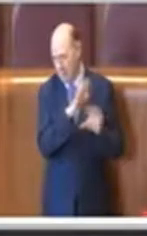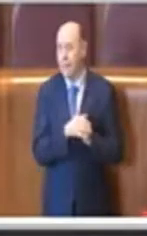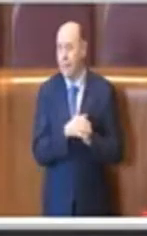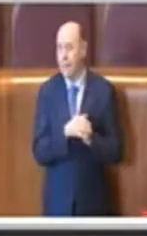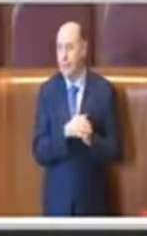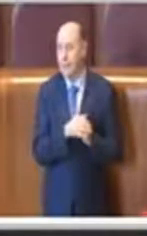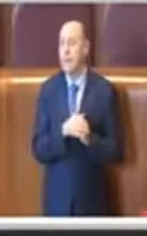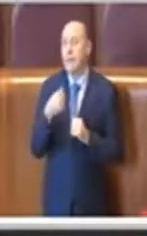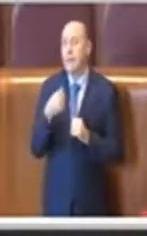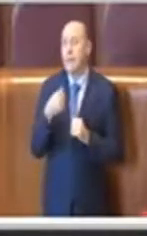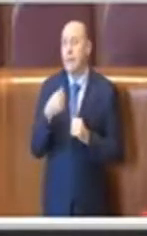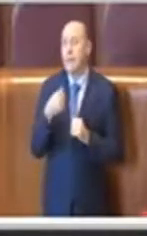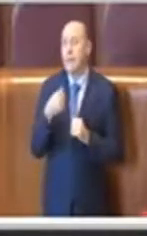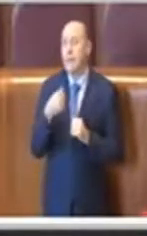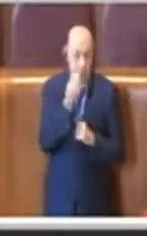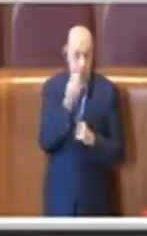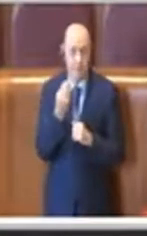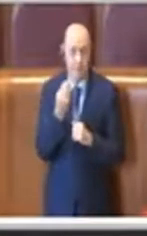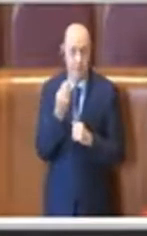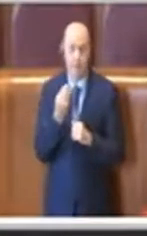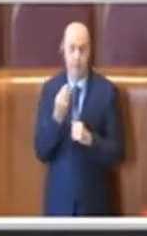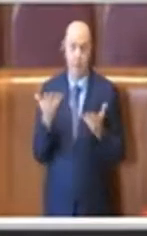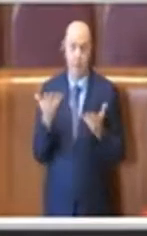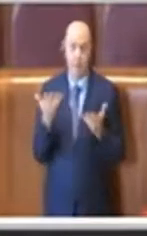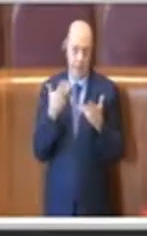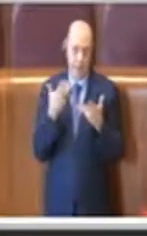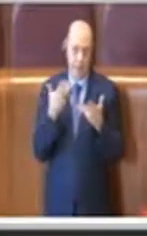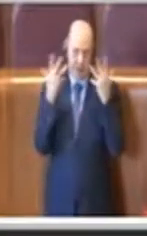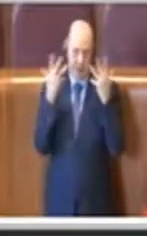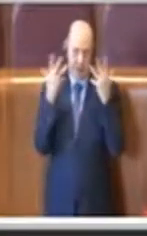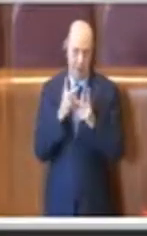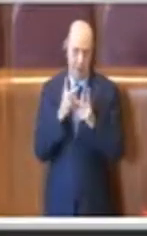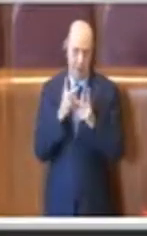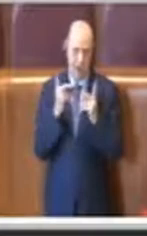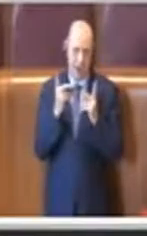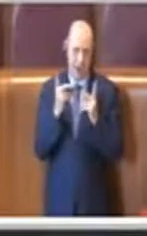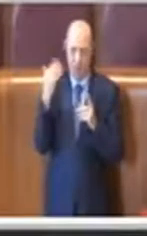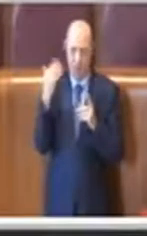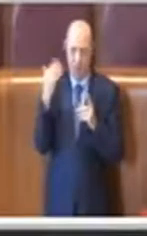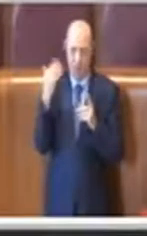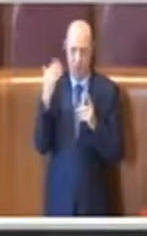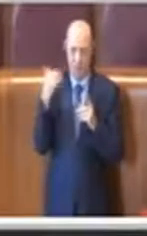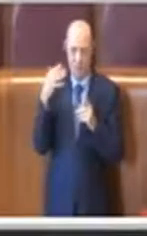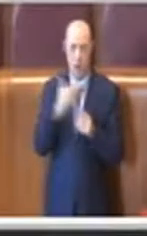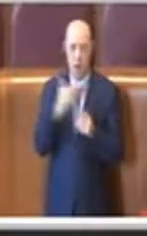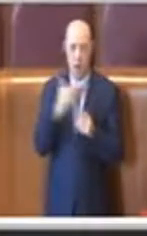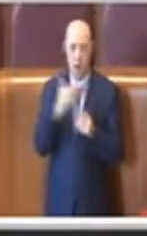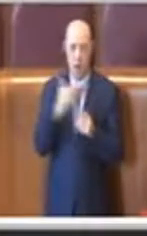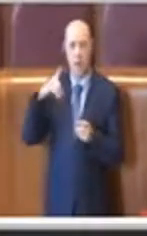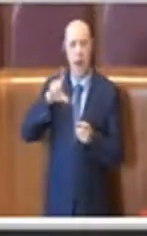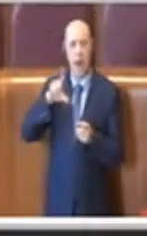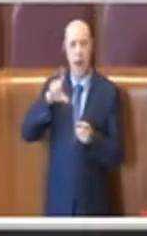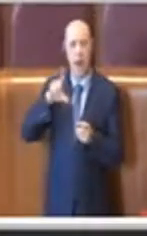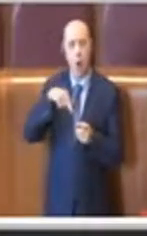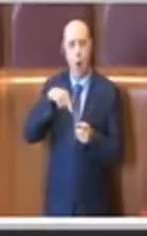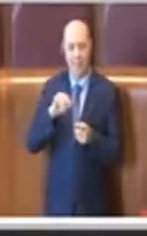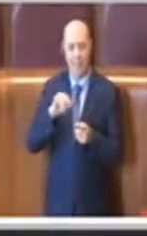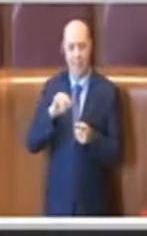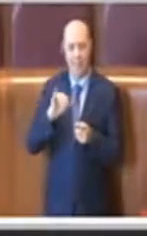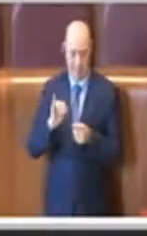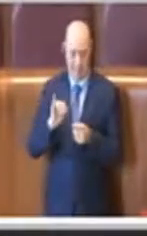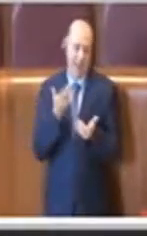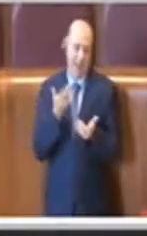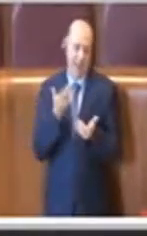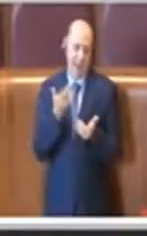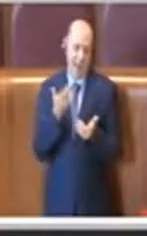Ritengo che è ovvio il passaggio che sottolineava il consigliere Pelonzi perché è